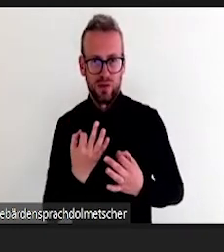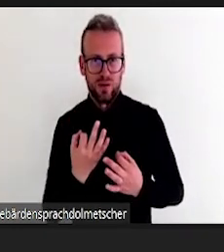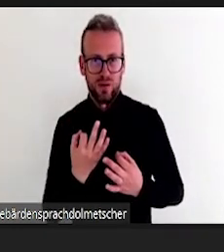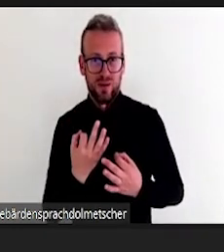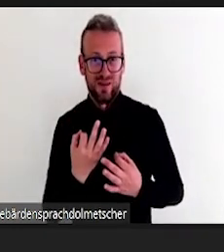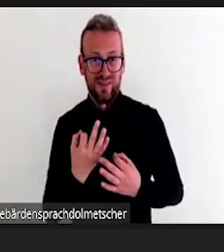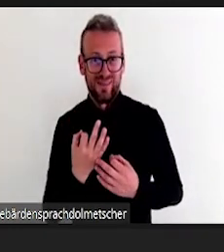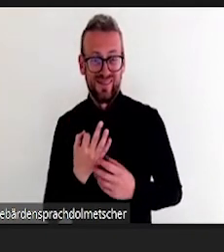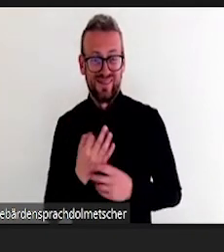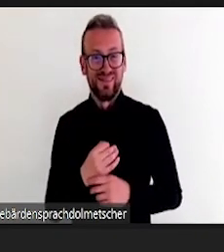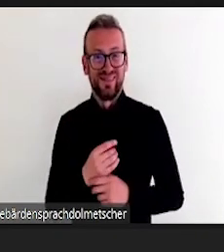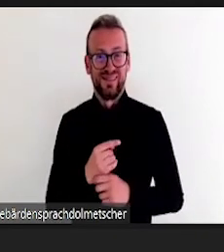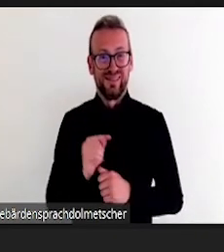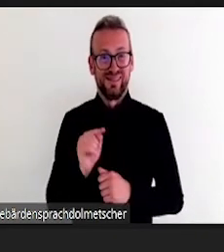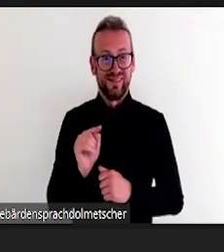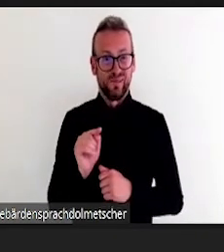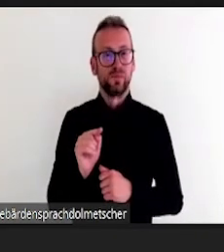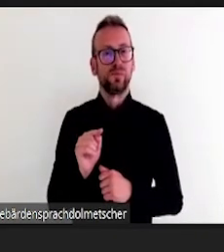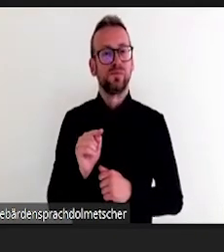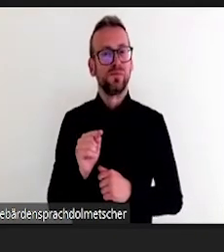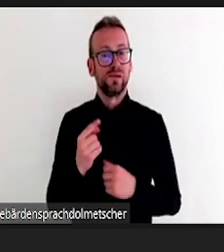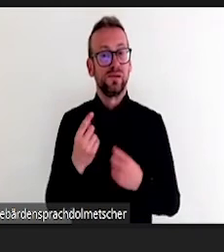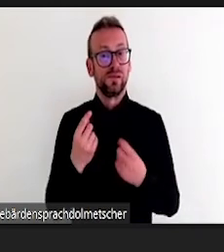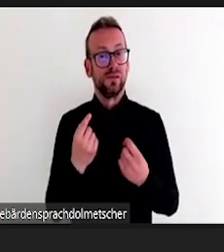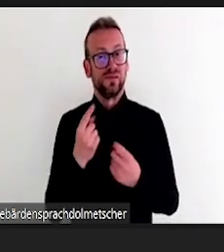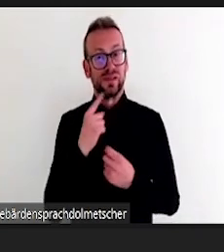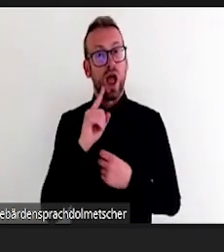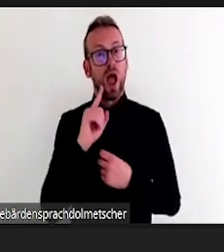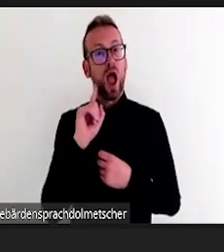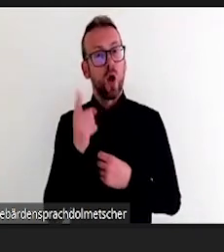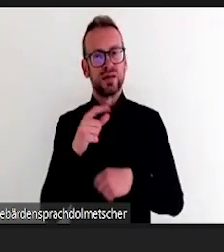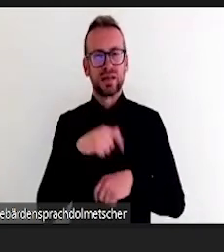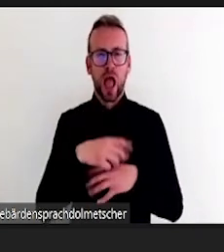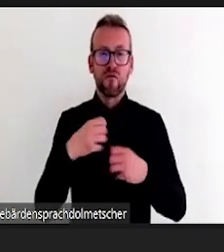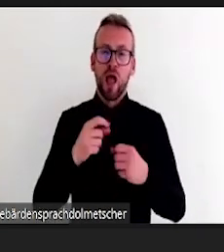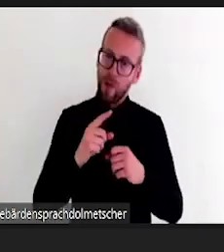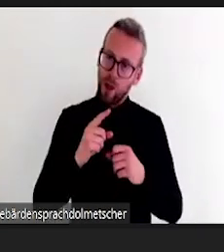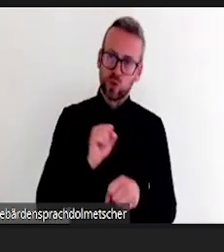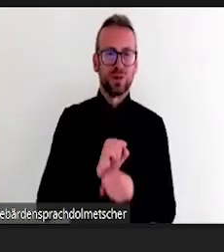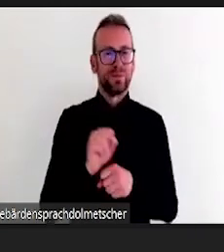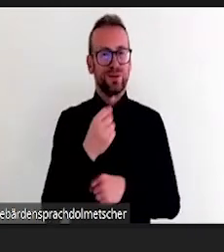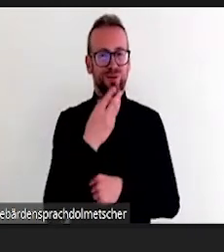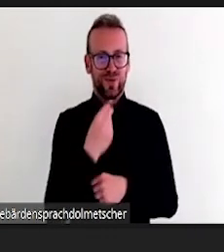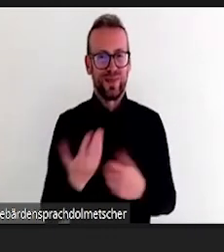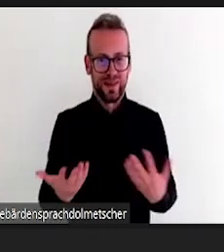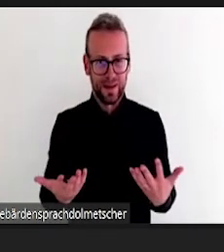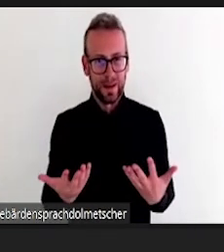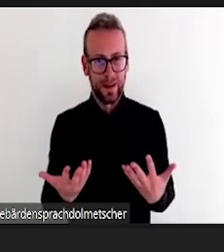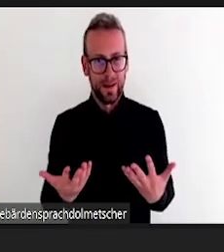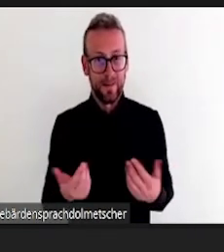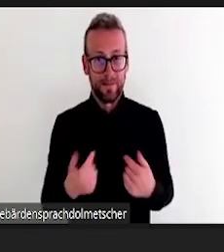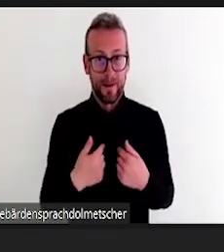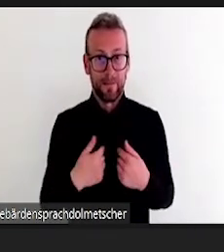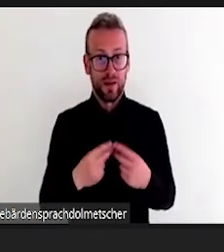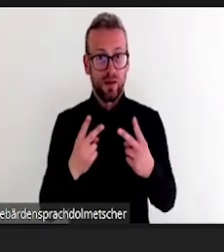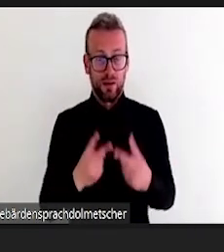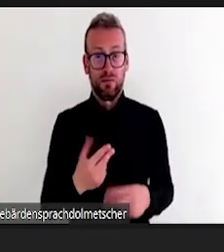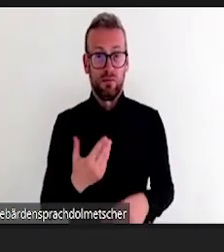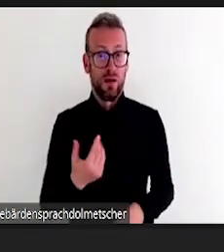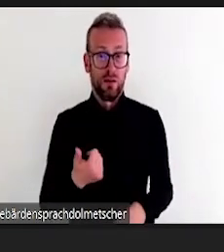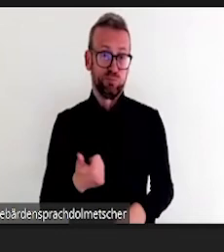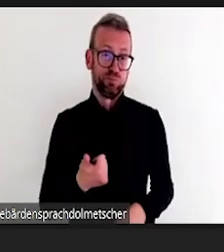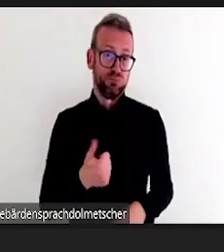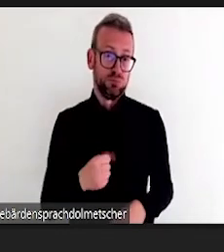Dann möchte ich, das waren jetzt die ersten Schritte, möchte ich Ihnen auch so ein bisschen darüber hinaus, bevor wir gleich noch ein bisschen Gesprächszeit übrig haben,